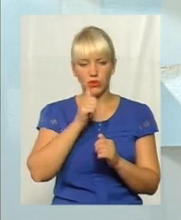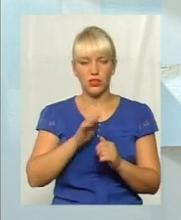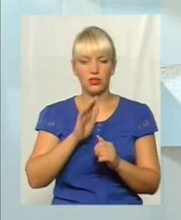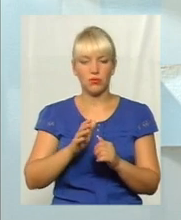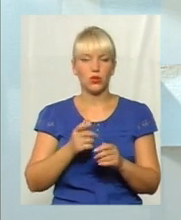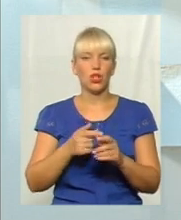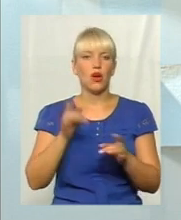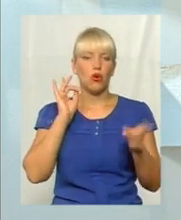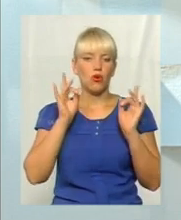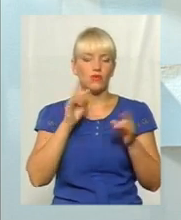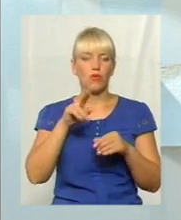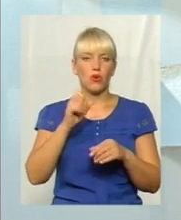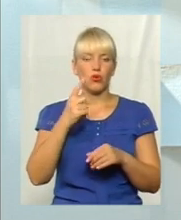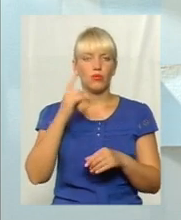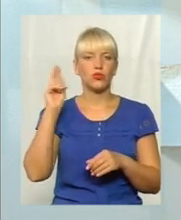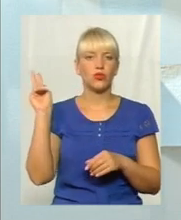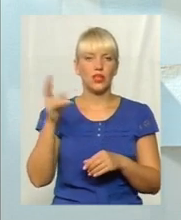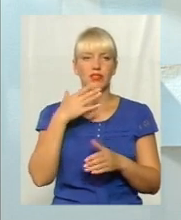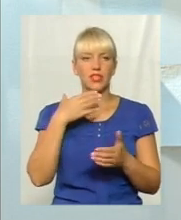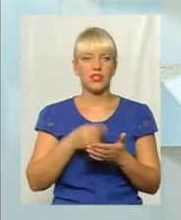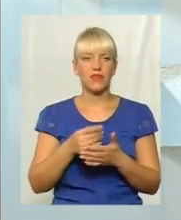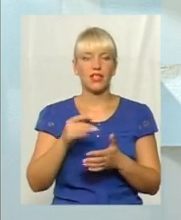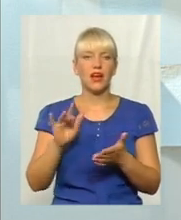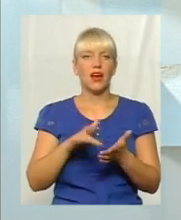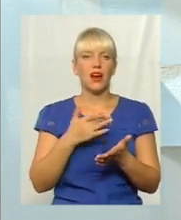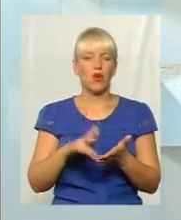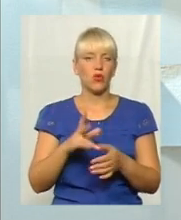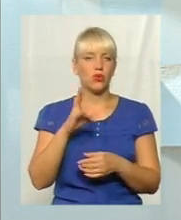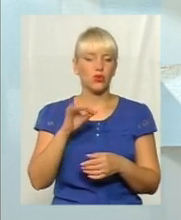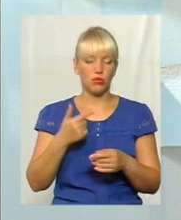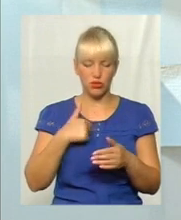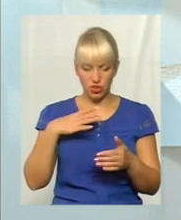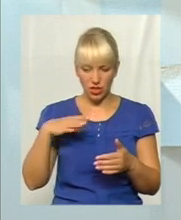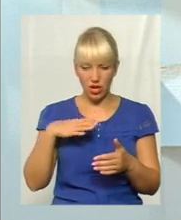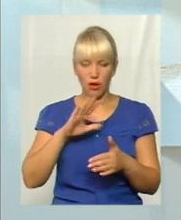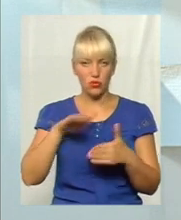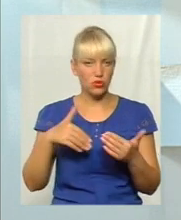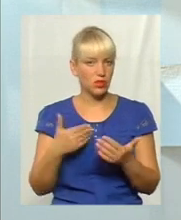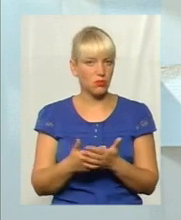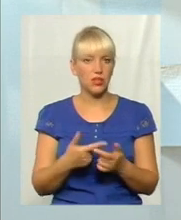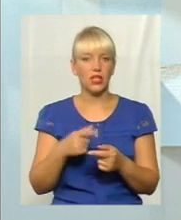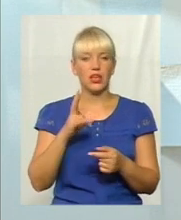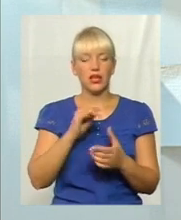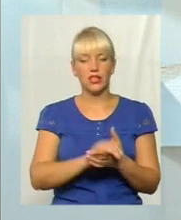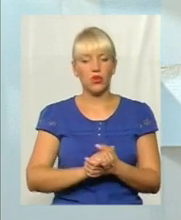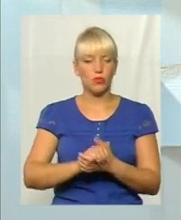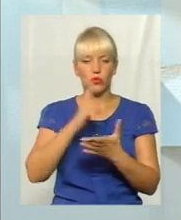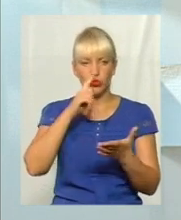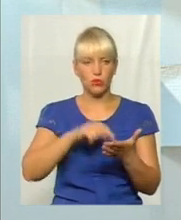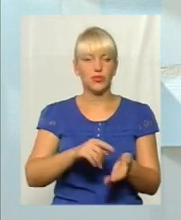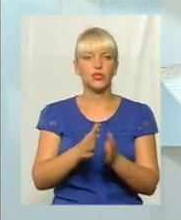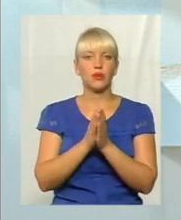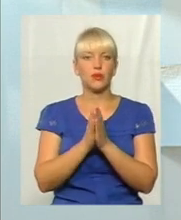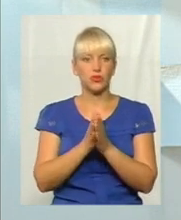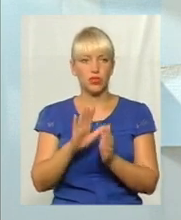за свій рахунок. І ми чекаємо до цих пір, і знову нещодавно на комітеті доступності просили,